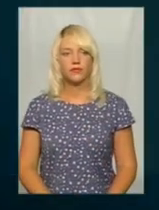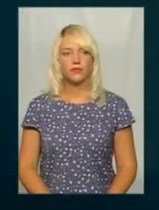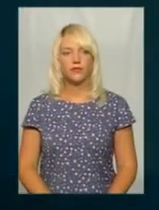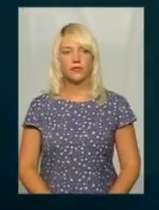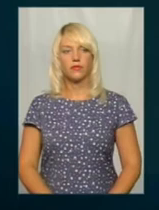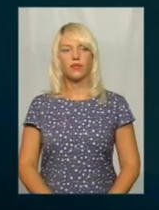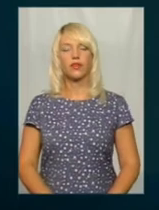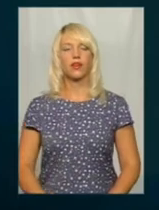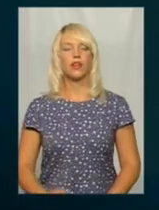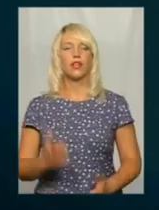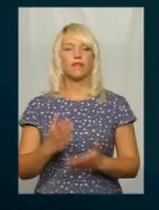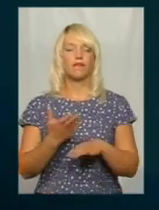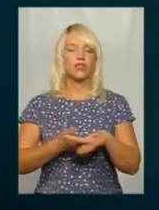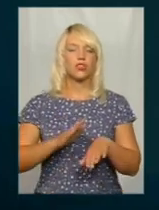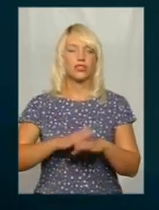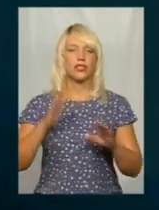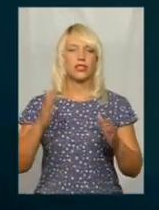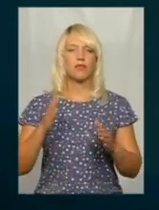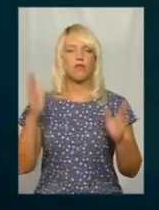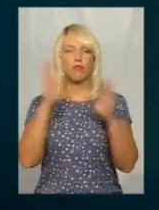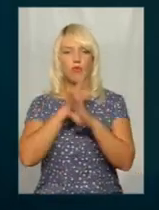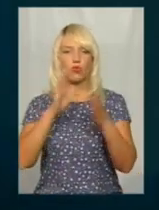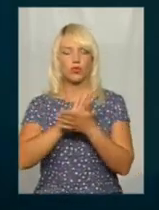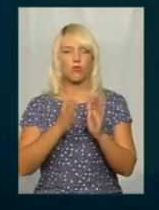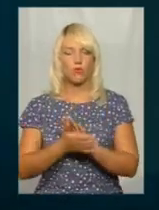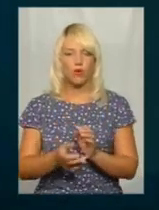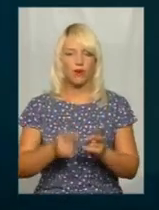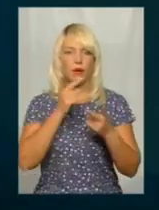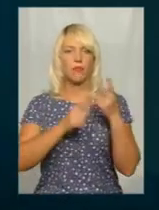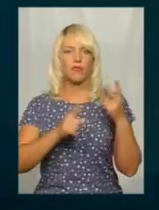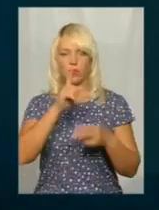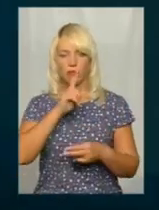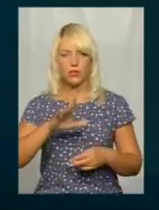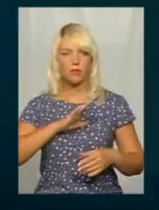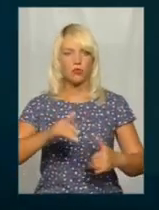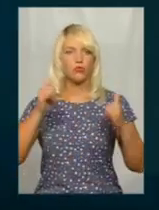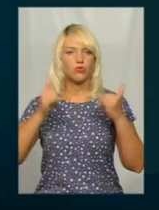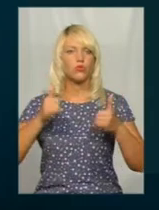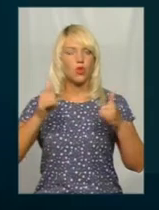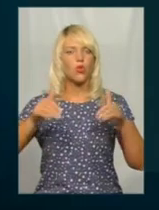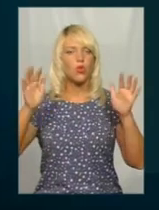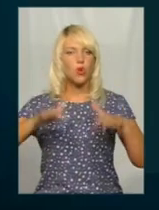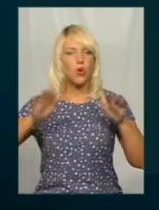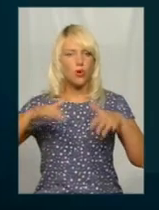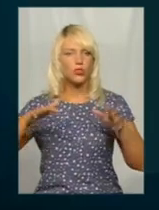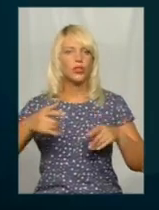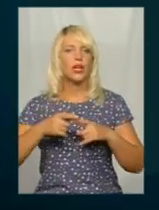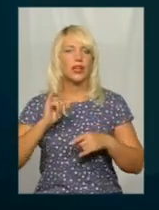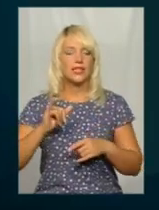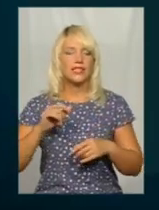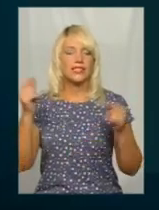Склалися дуже важкі погодні умови. Півтора місяці будемо говорити, що в дощ. І зерно